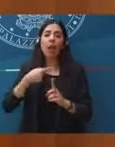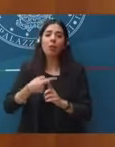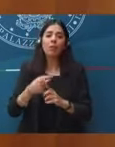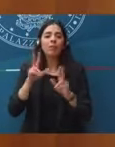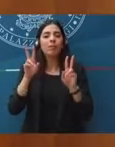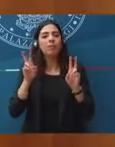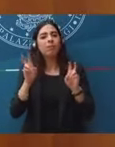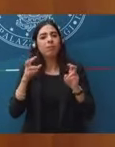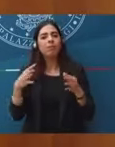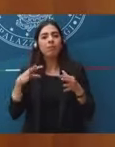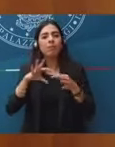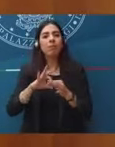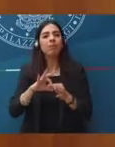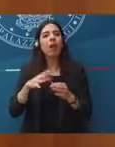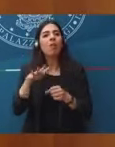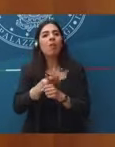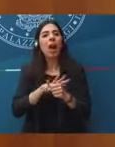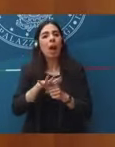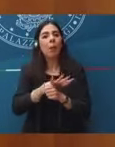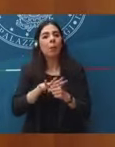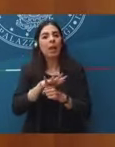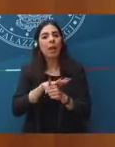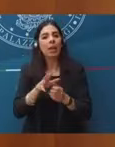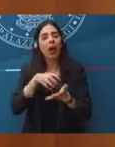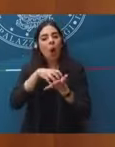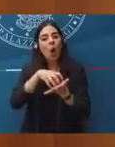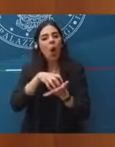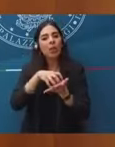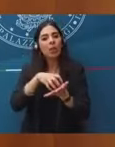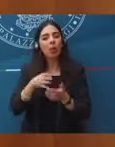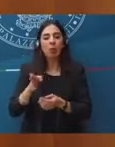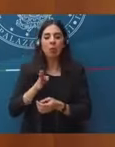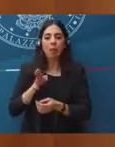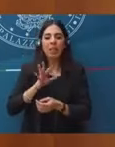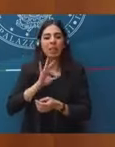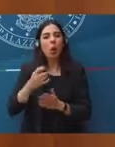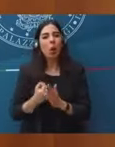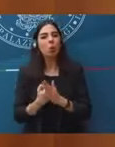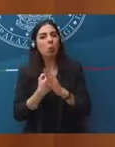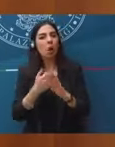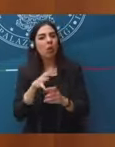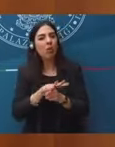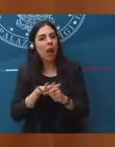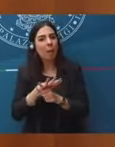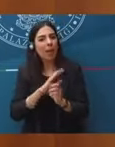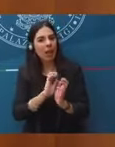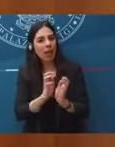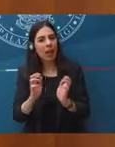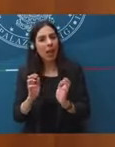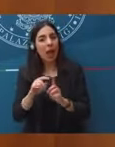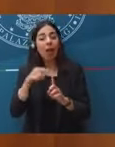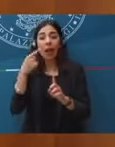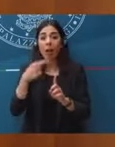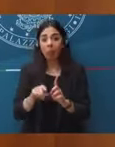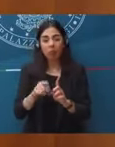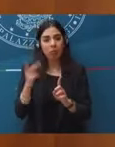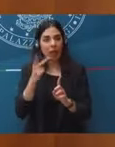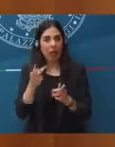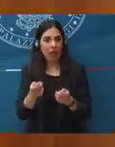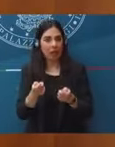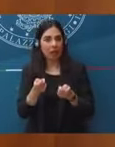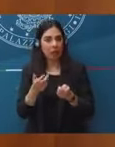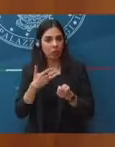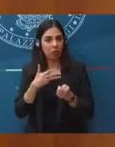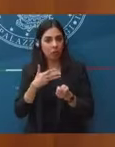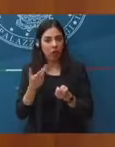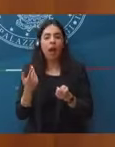babysitter, congiunti parentali, c'è stata sostanzialmente una restrizione di questi aiuti. In che termini, in che tempi e in